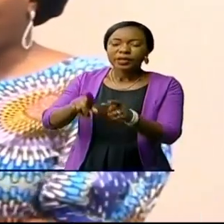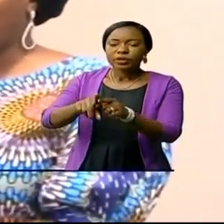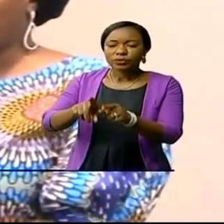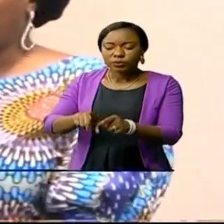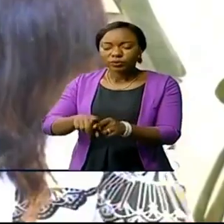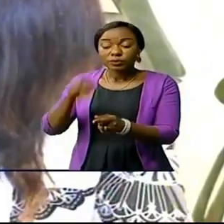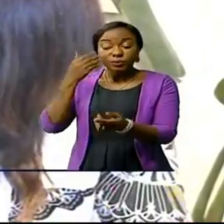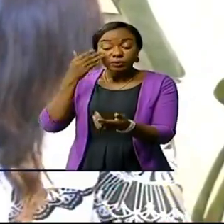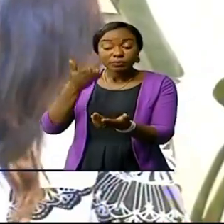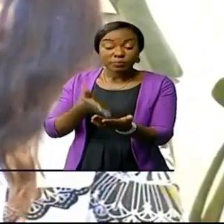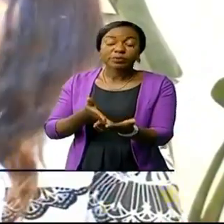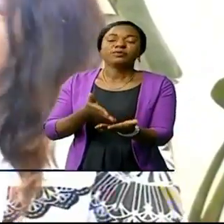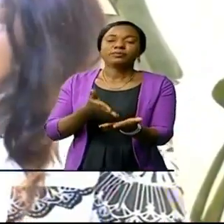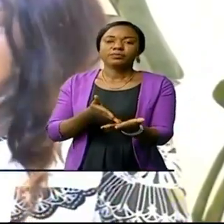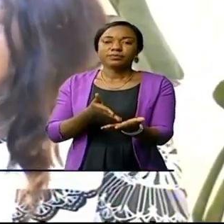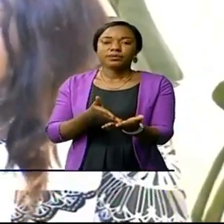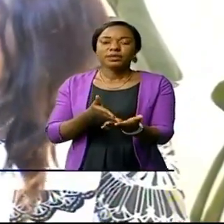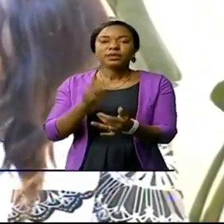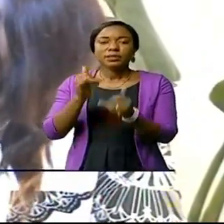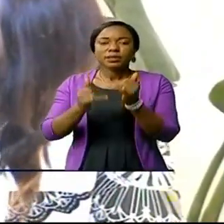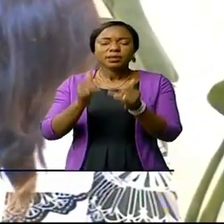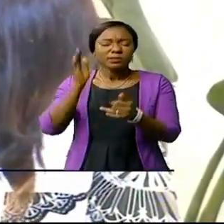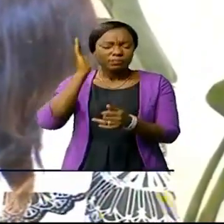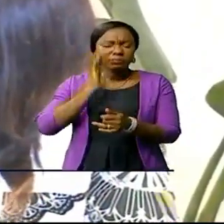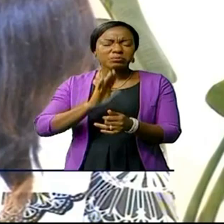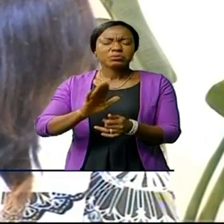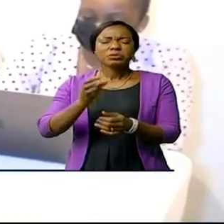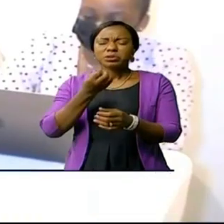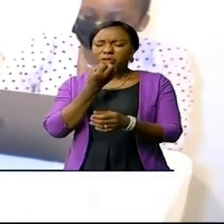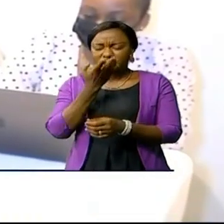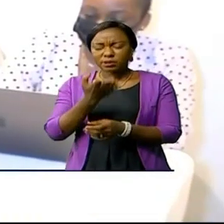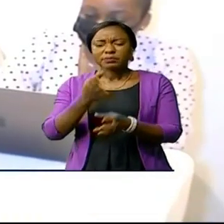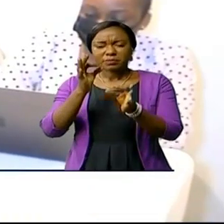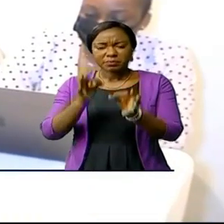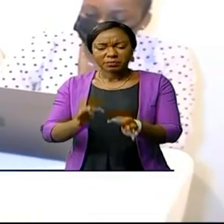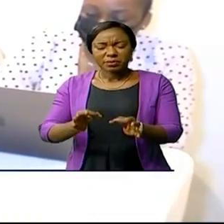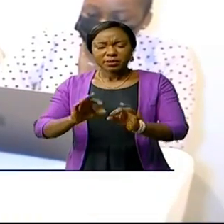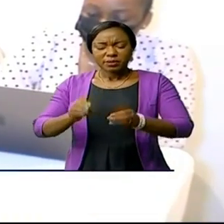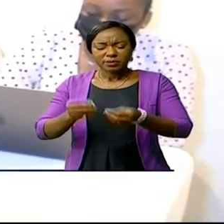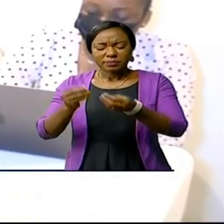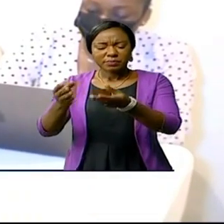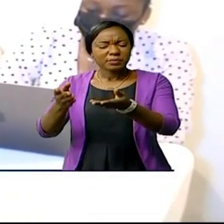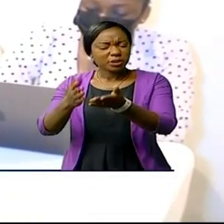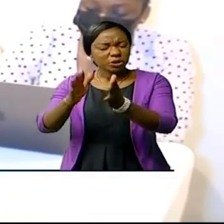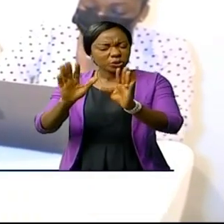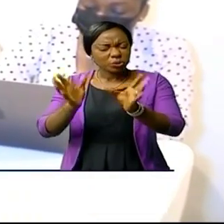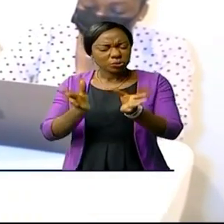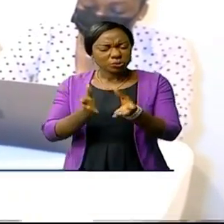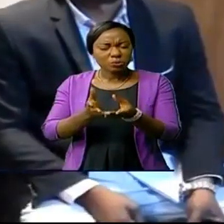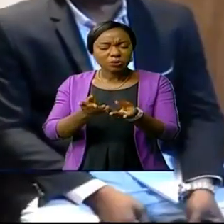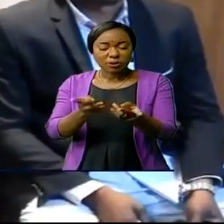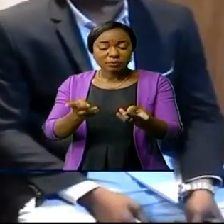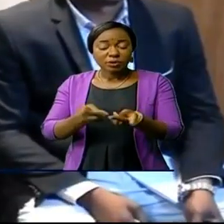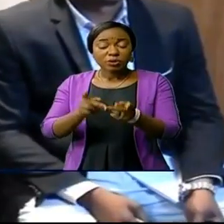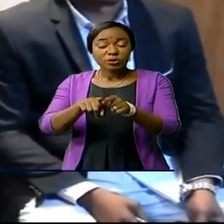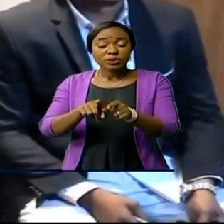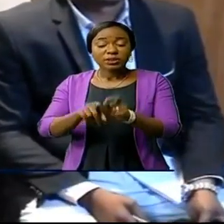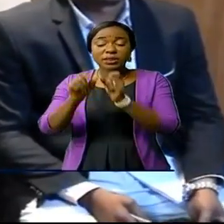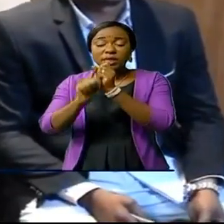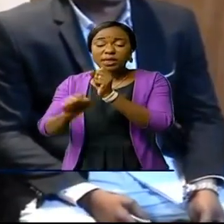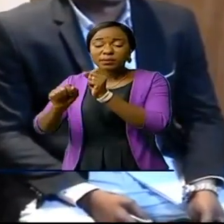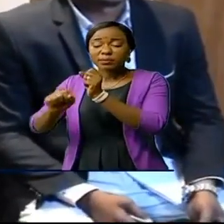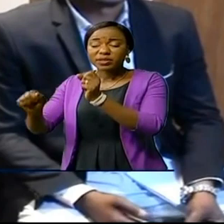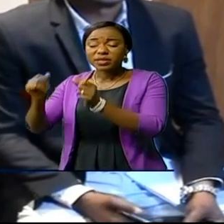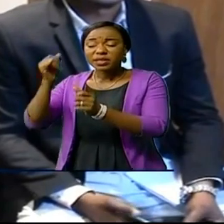palpables. Donc c'est-à-dire que c'est une belle initiative, on doit mettre tous les mécanismes en place mais que la campagne ne se limite pas qu'à